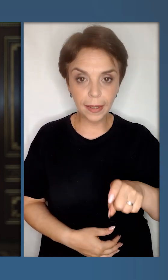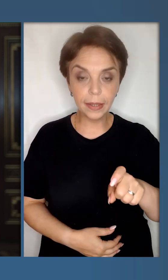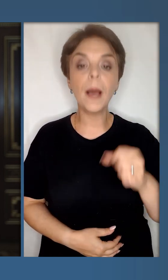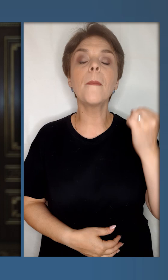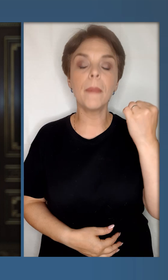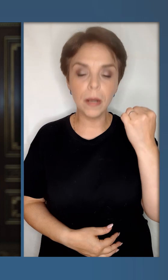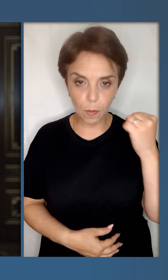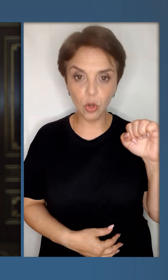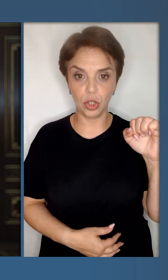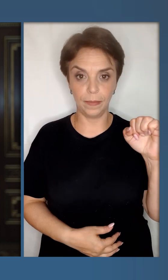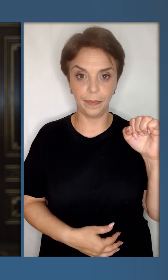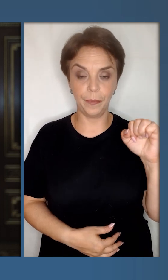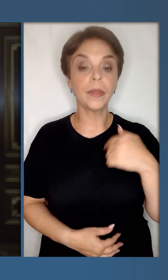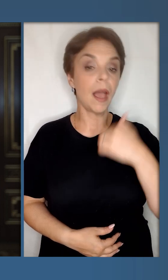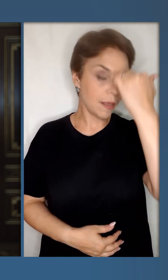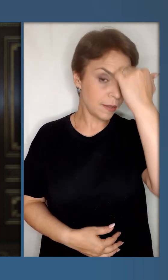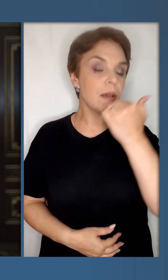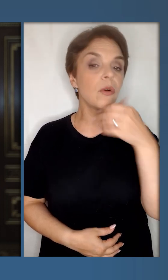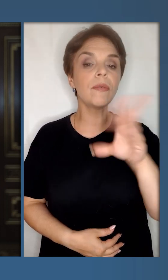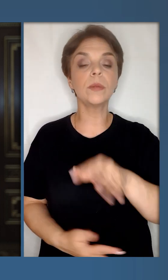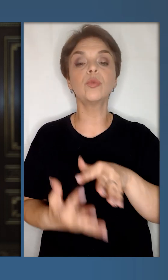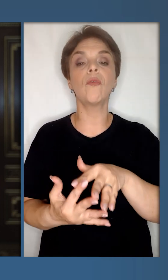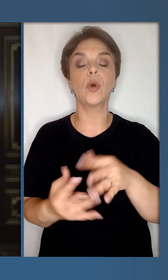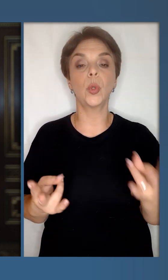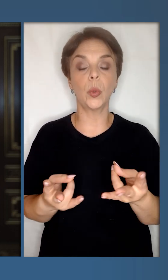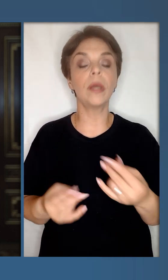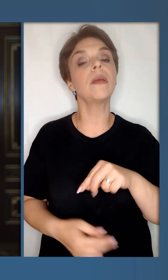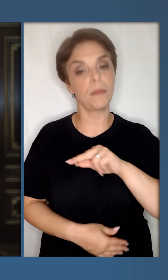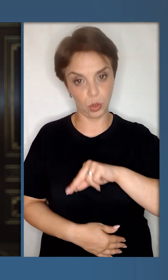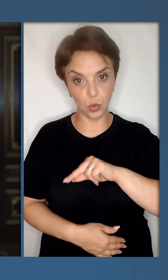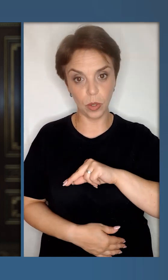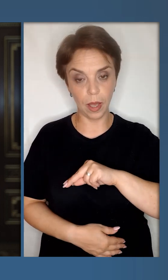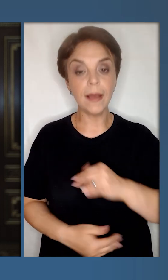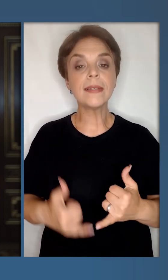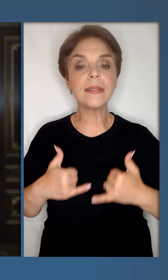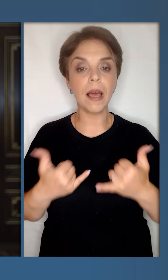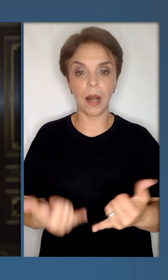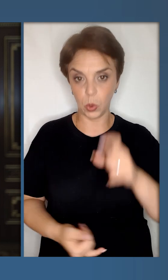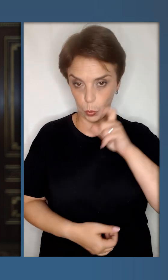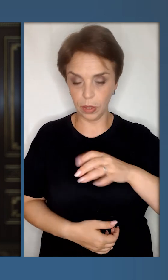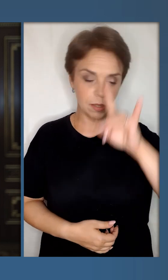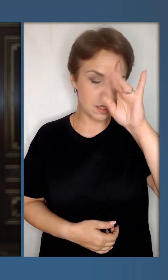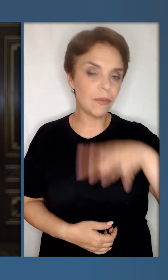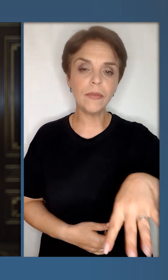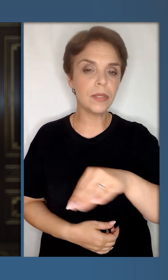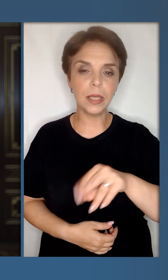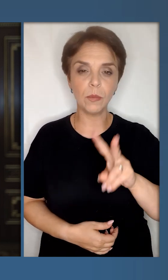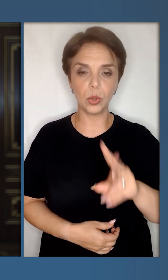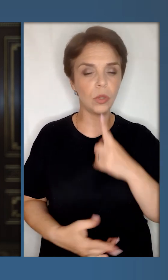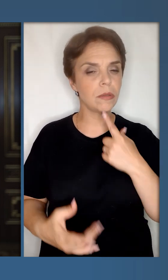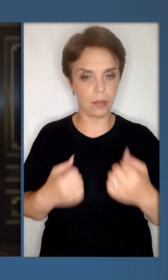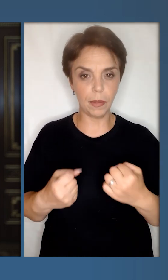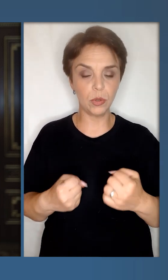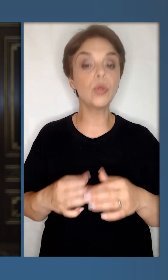Україна – переможе. Я дякую всім, хто воює і працює заради України. Слава усім,